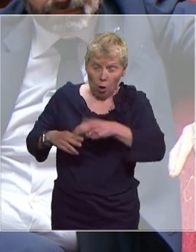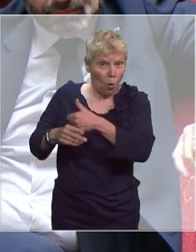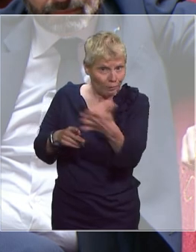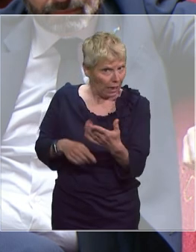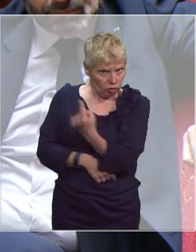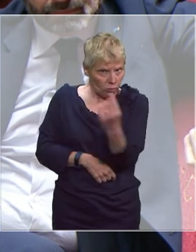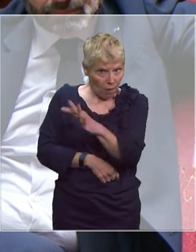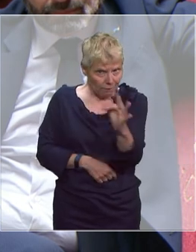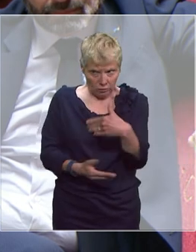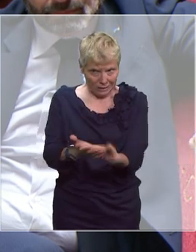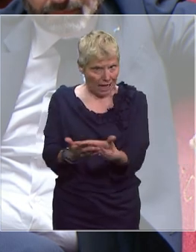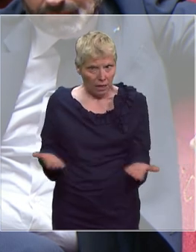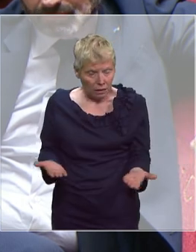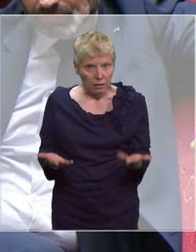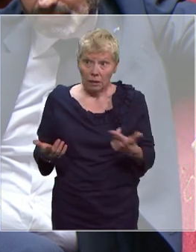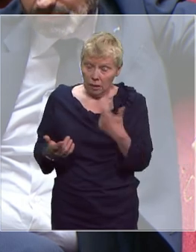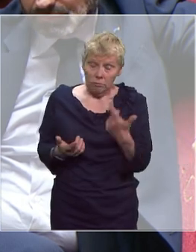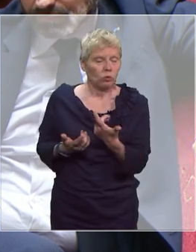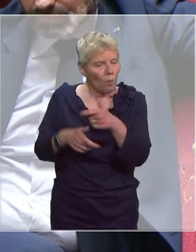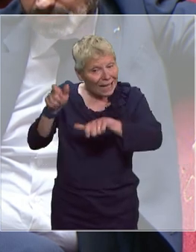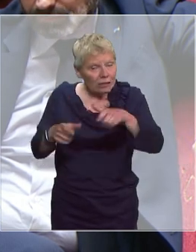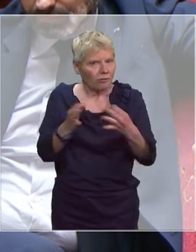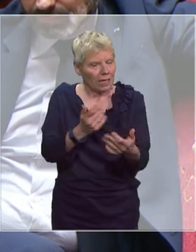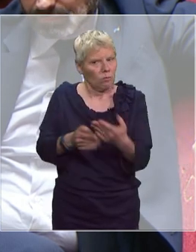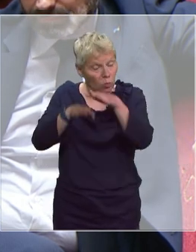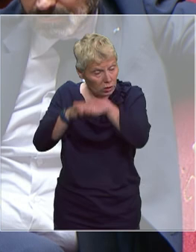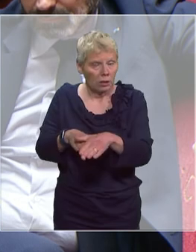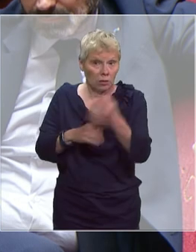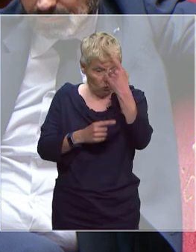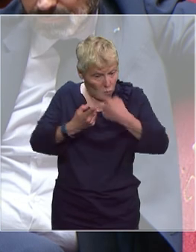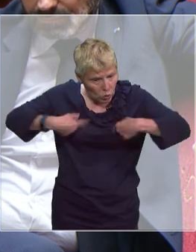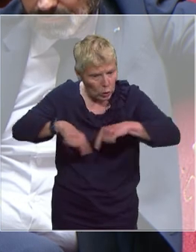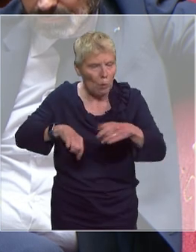faisons extrêmement attention aux personnes les plus fragiles. Encore une fois, c la priorité des priorités pour nous.